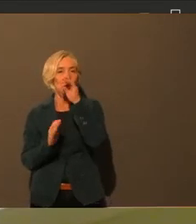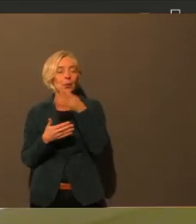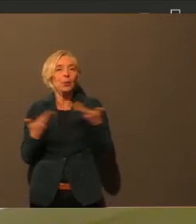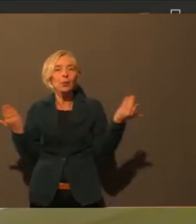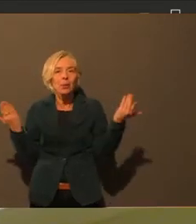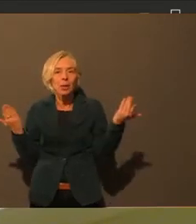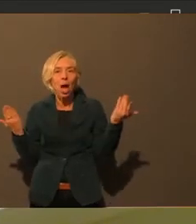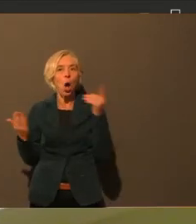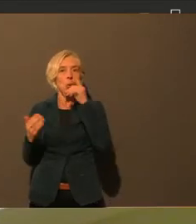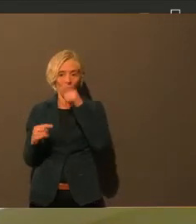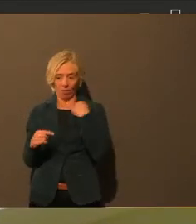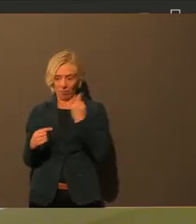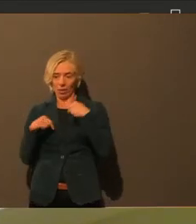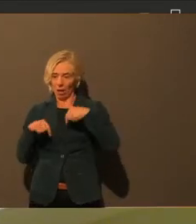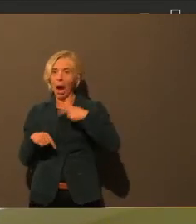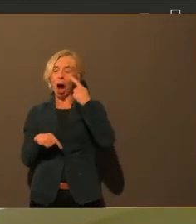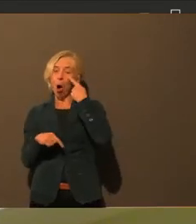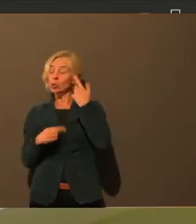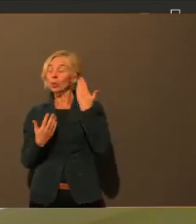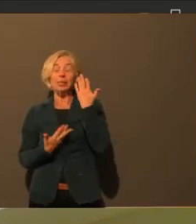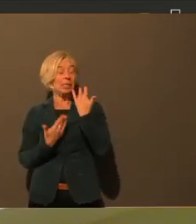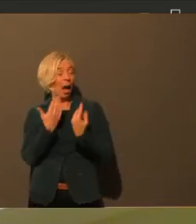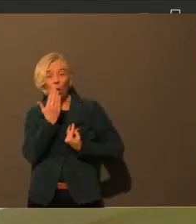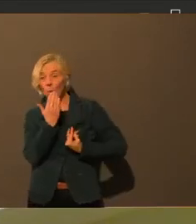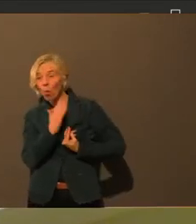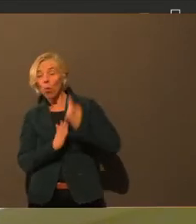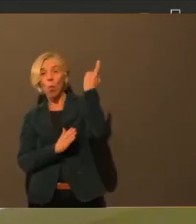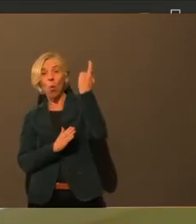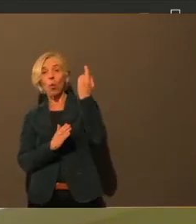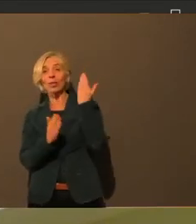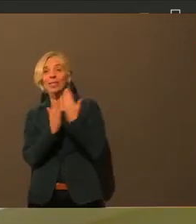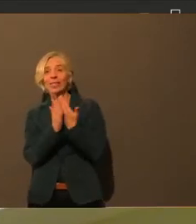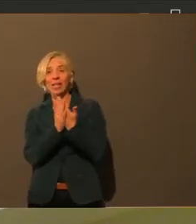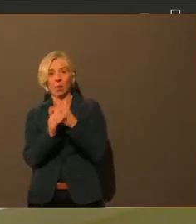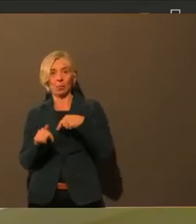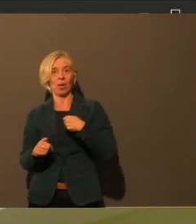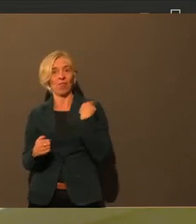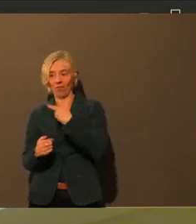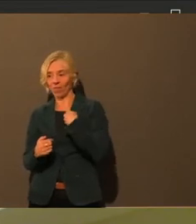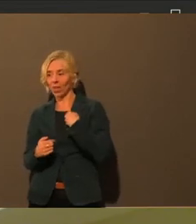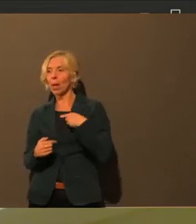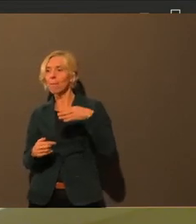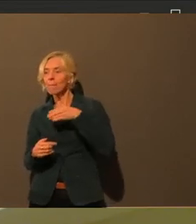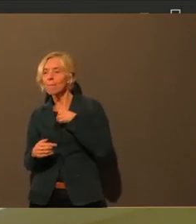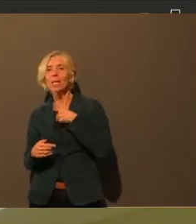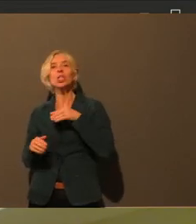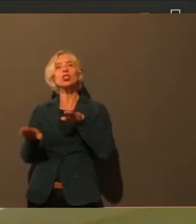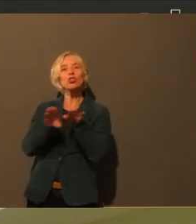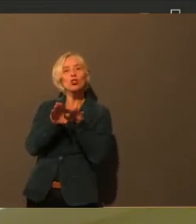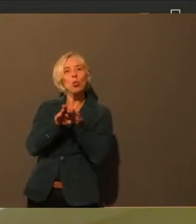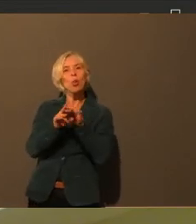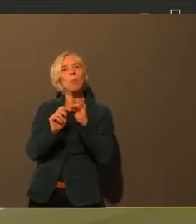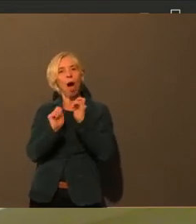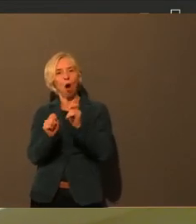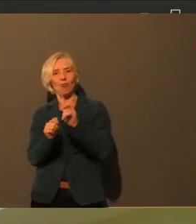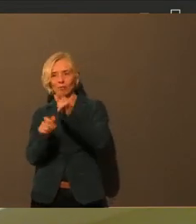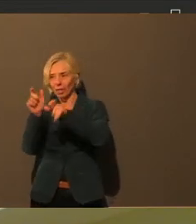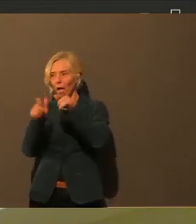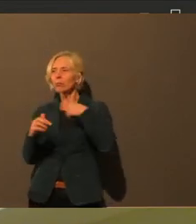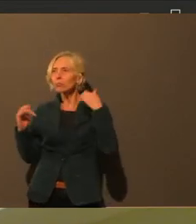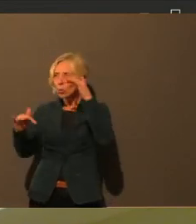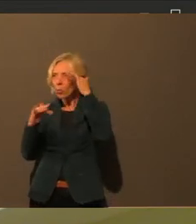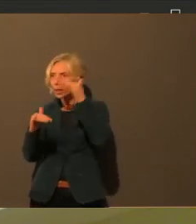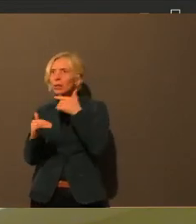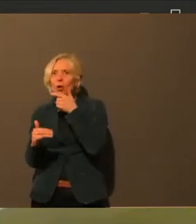ich uns gemeinsam mit dem Leiter vom Staatlichen Schulamt und mit den Ministerialbeauftragten für die Schulen getroffen und überlegt, was unser Weg sein kann, was